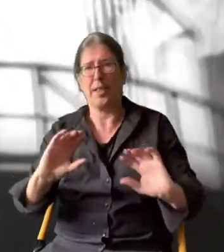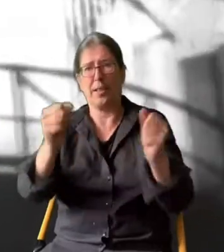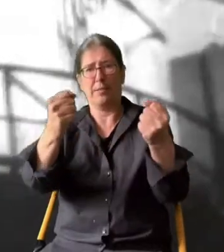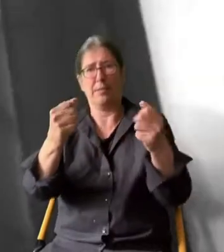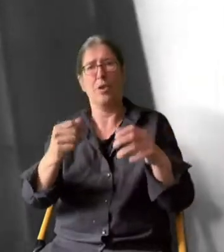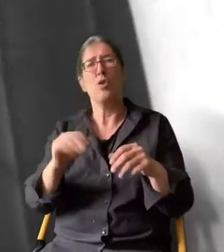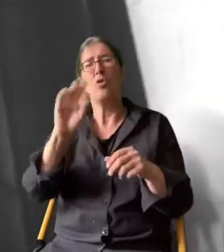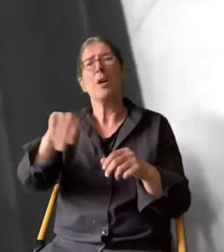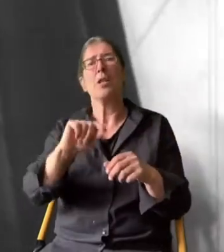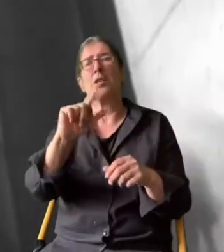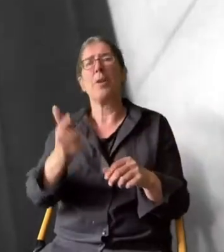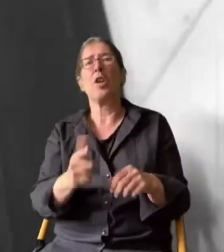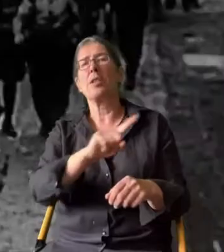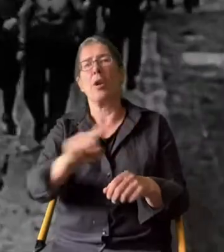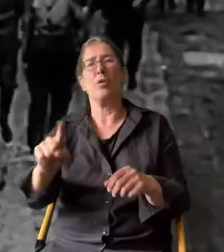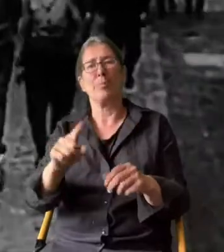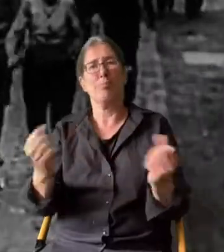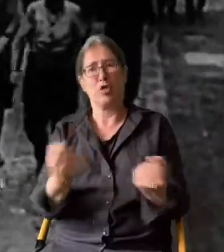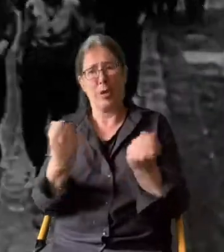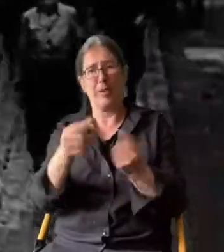als 200.000 Beschäftigten.